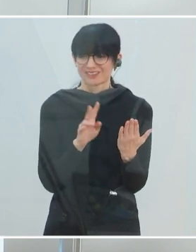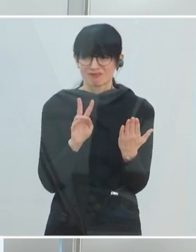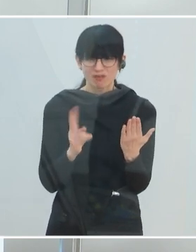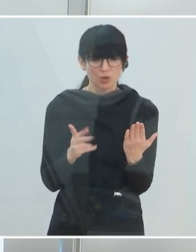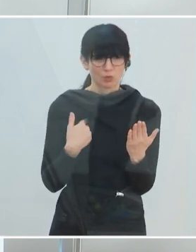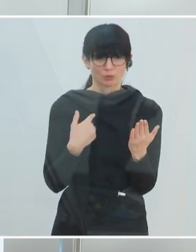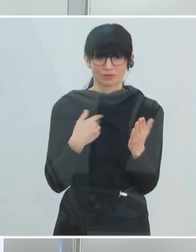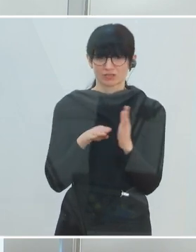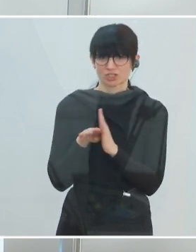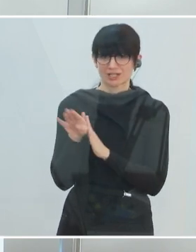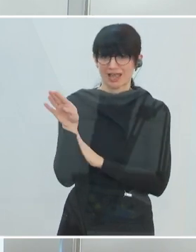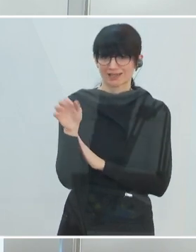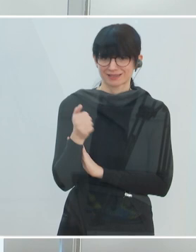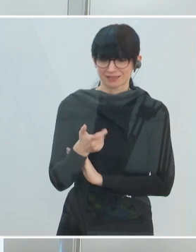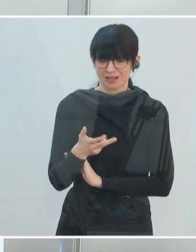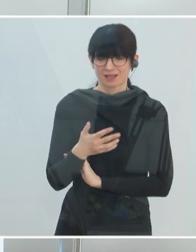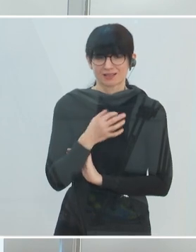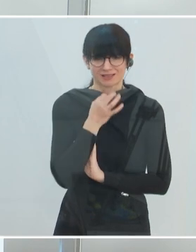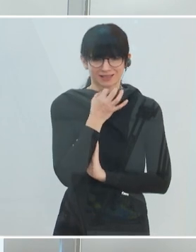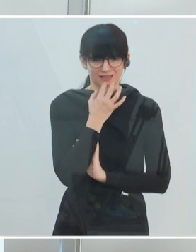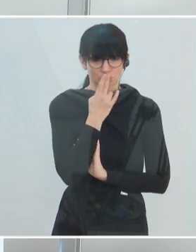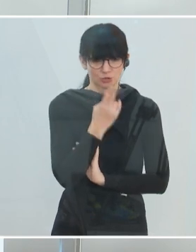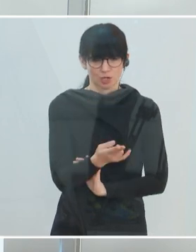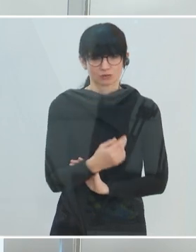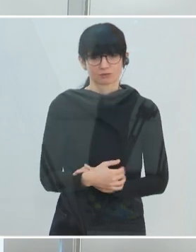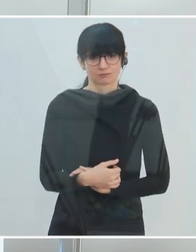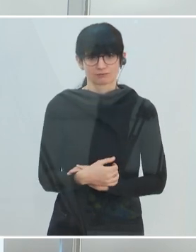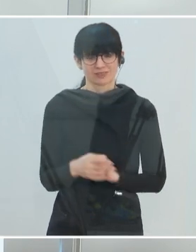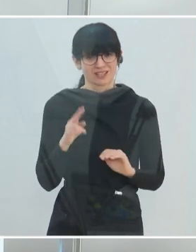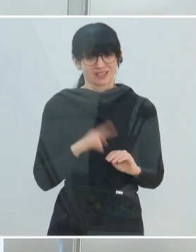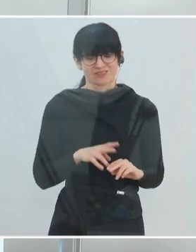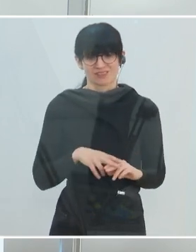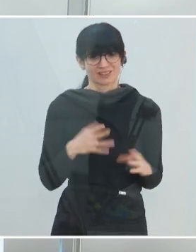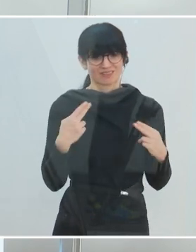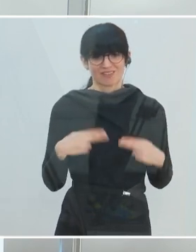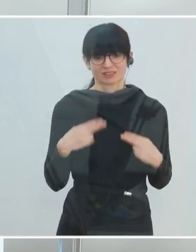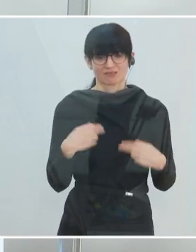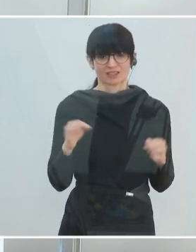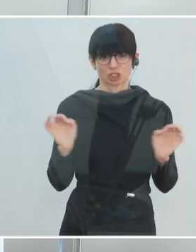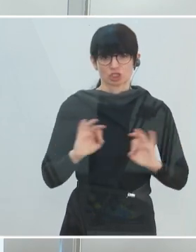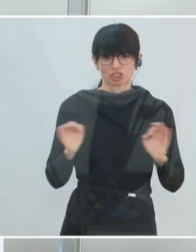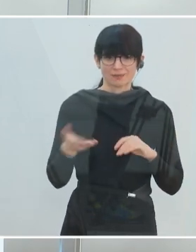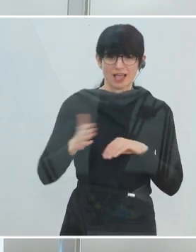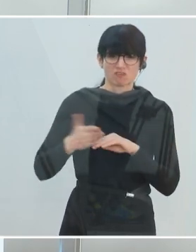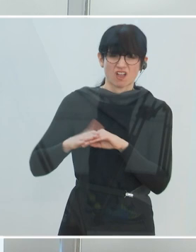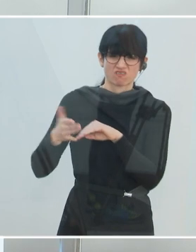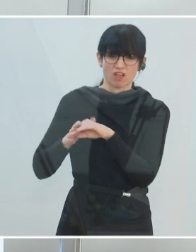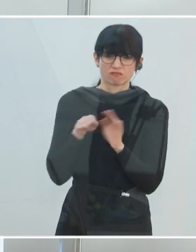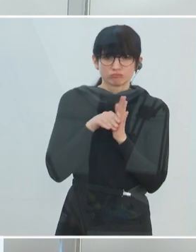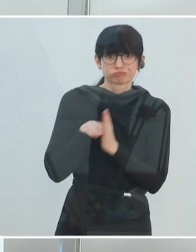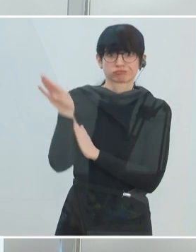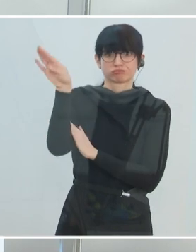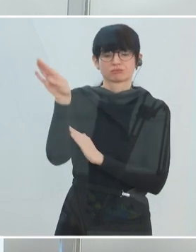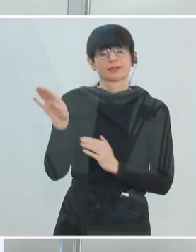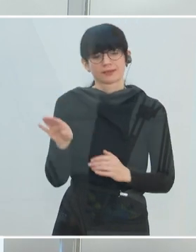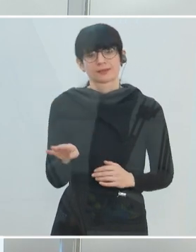ist das so, anschauen. Und sollte es weiter drastisch nach oben gehen und exponentiell werden, was wir nicht hoffen,